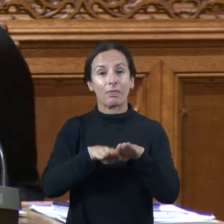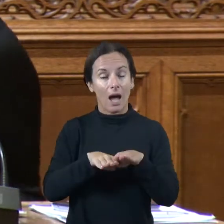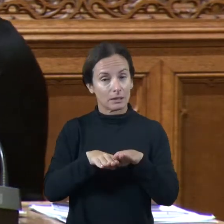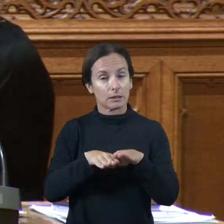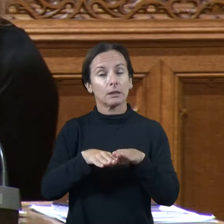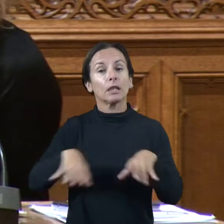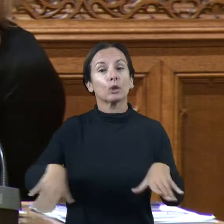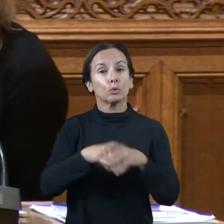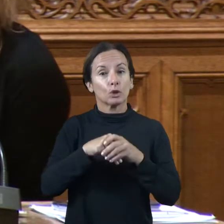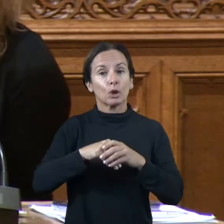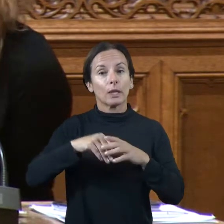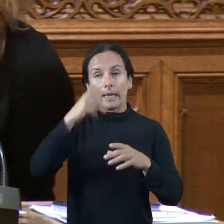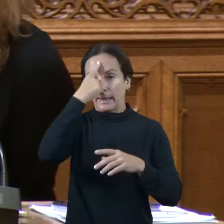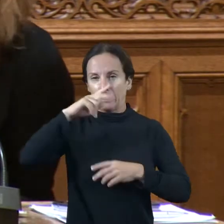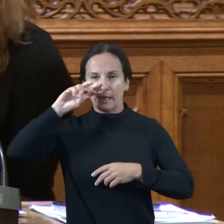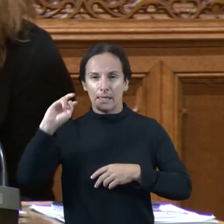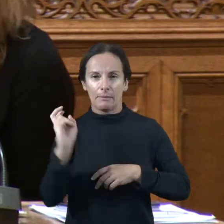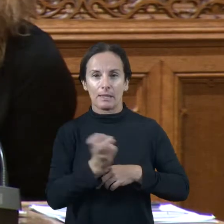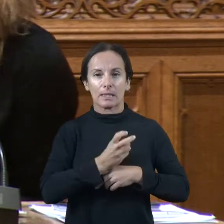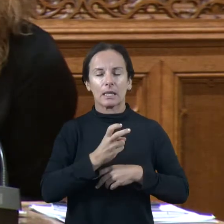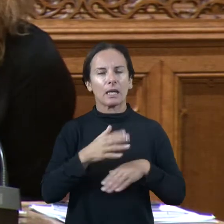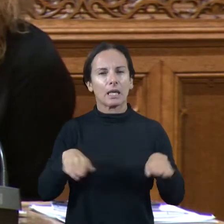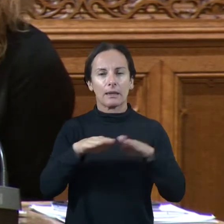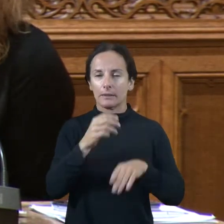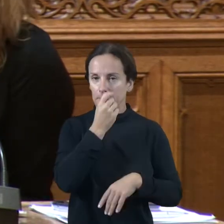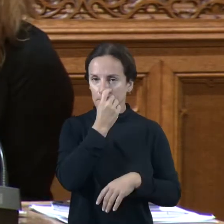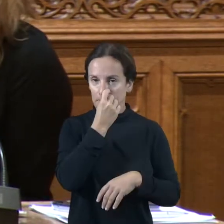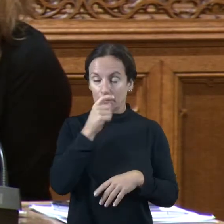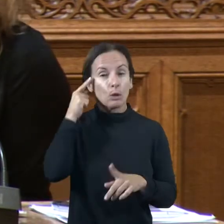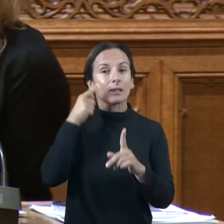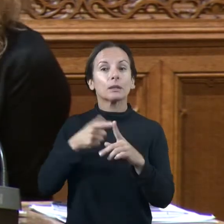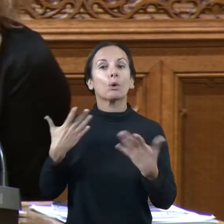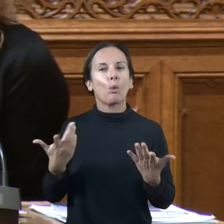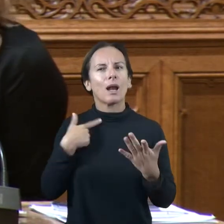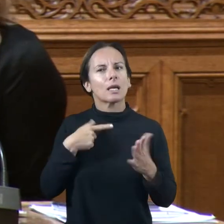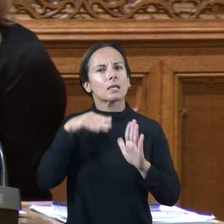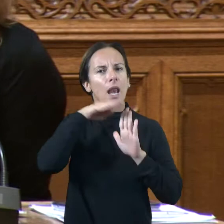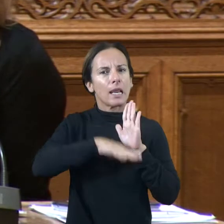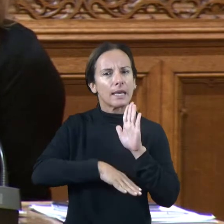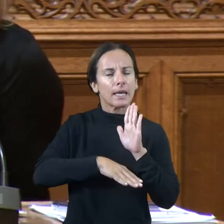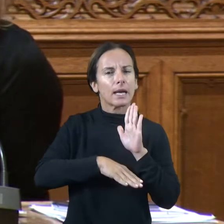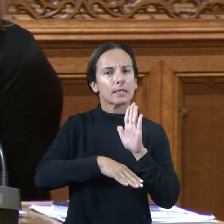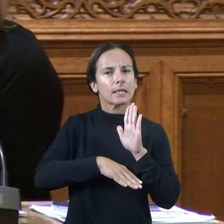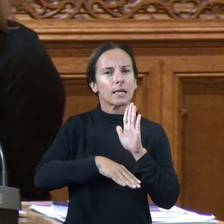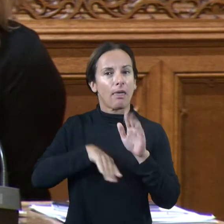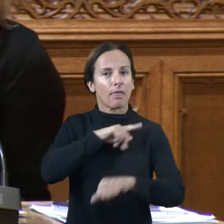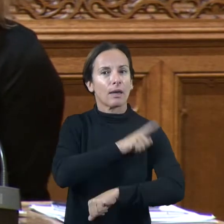Què pretenem amb aquest pla? és fixar unes línies d'actuacions i uns programes consensuats sempre